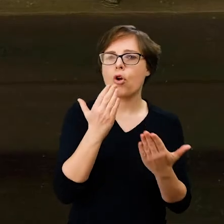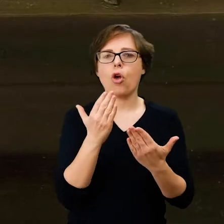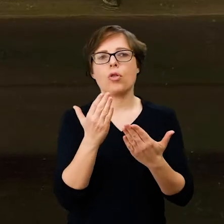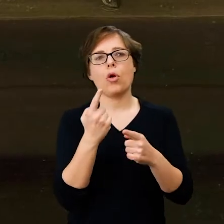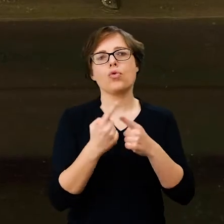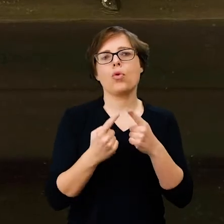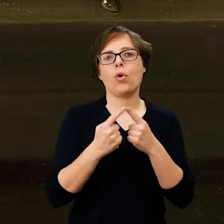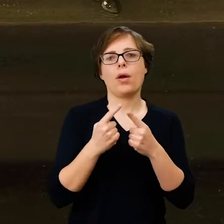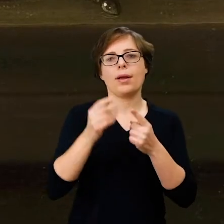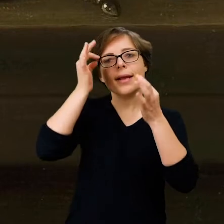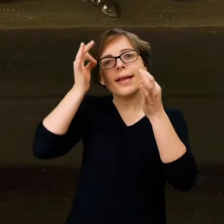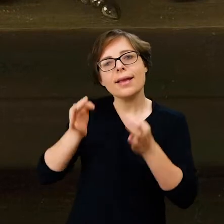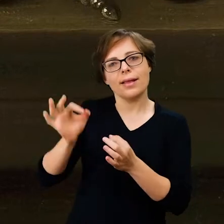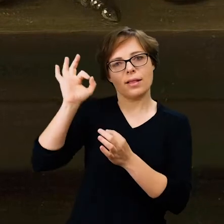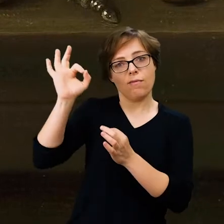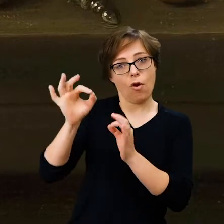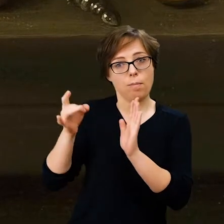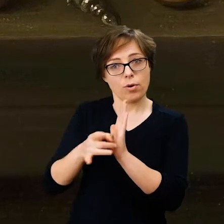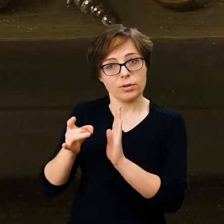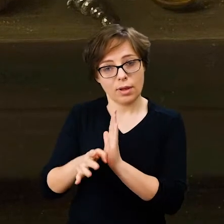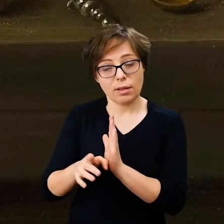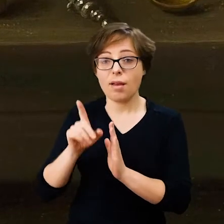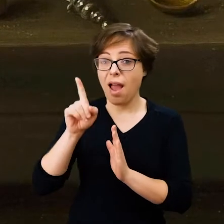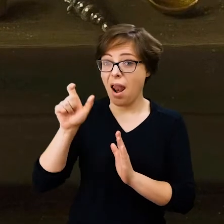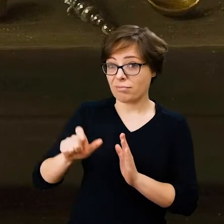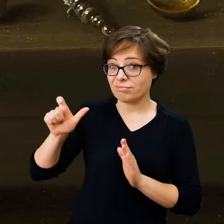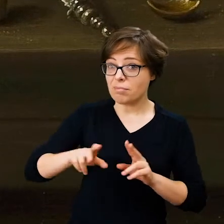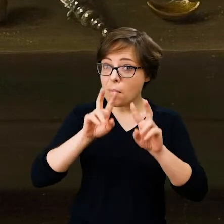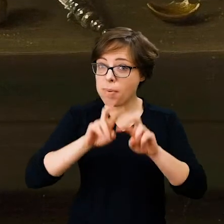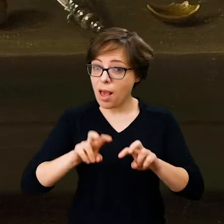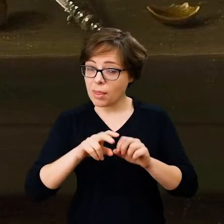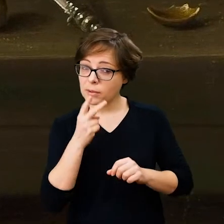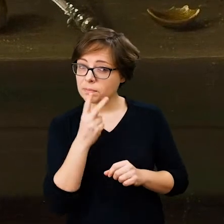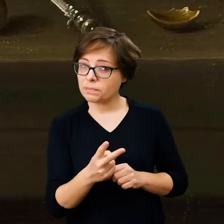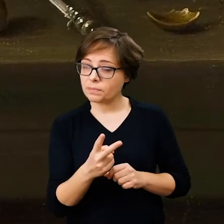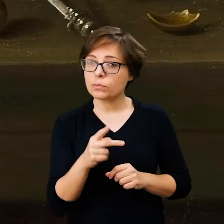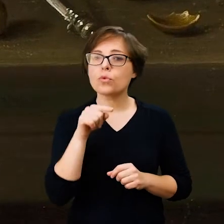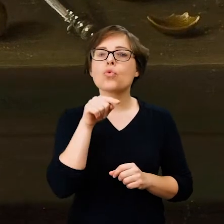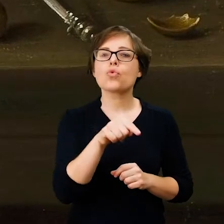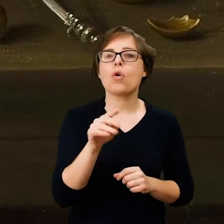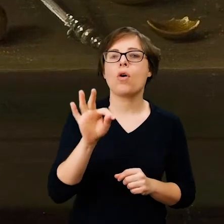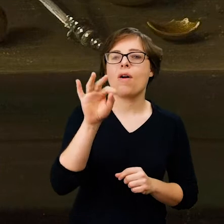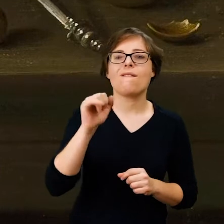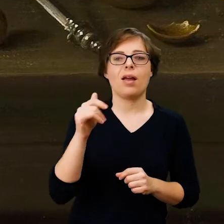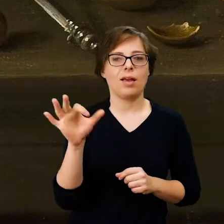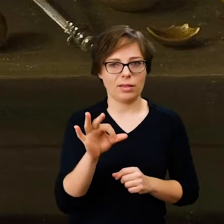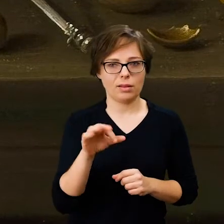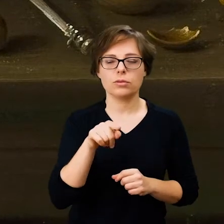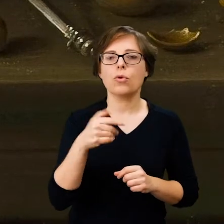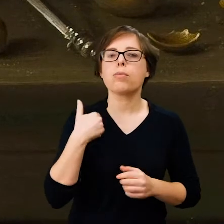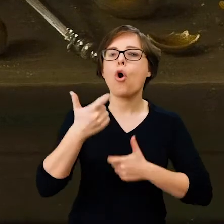raczej chińską porcelanę, przez badaczy jest interpretowany raczej jako fajans